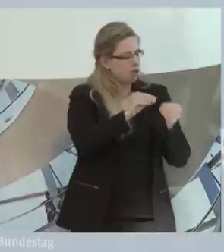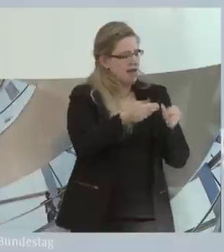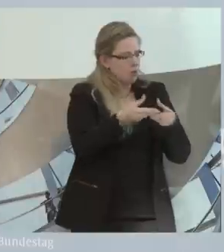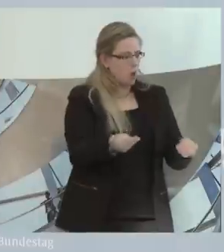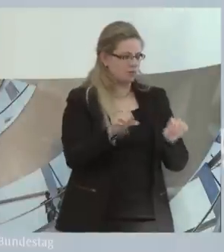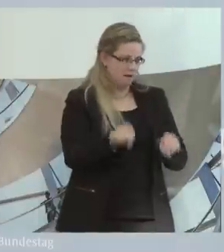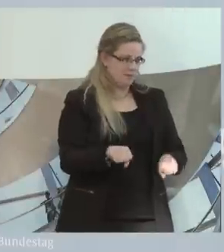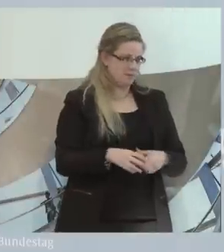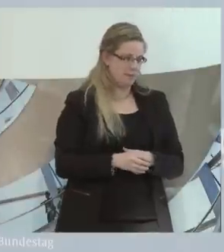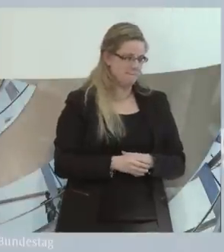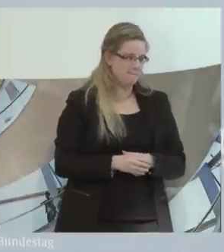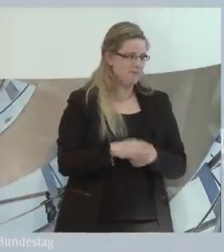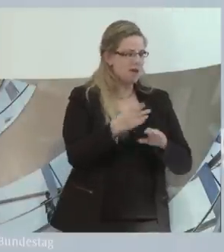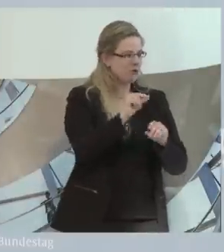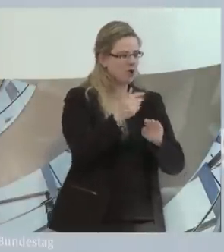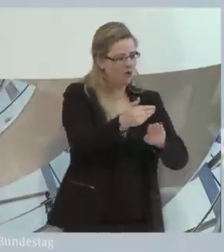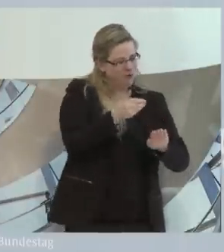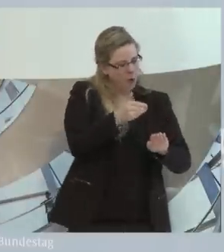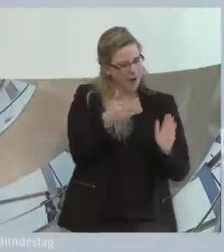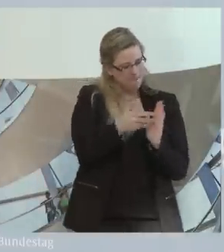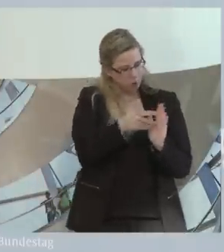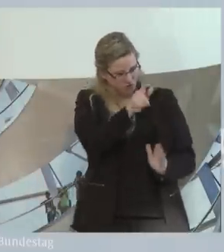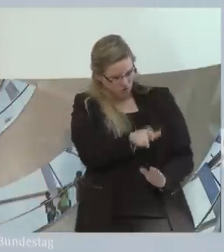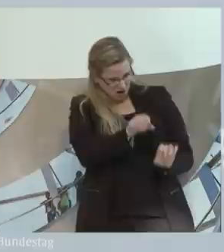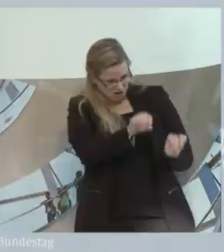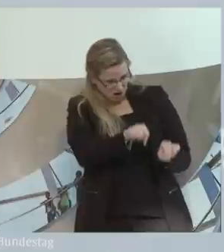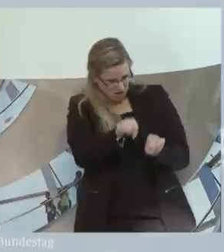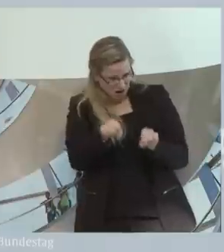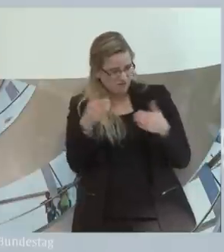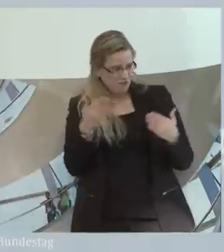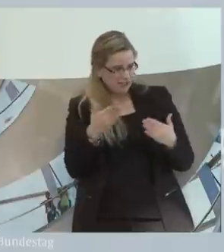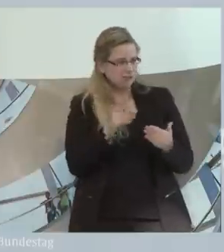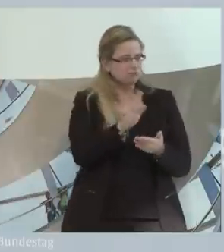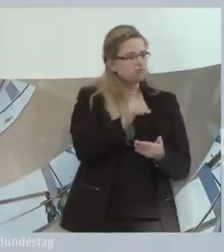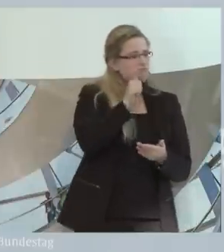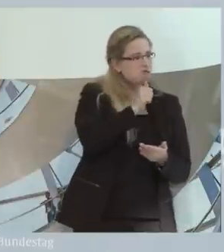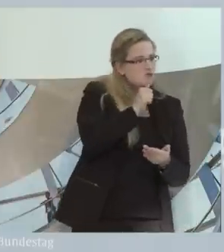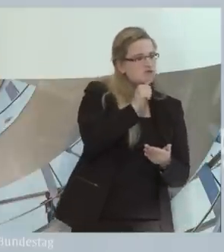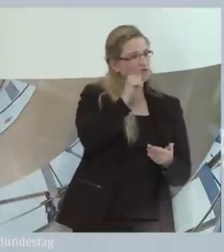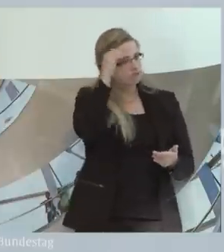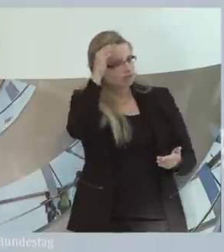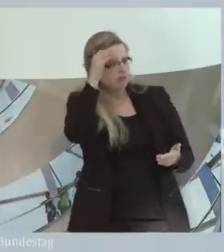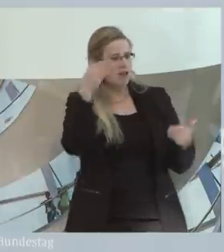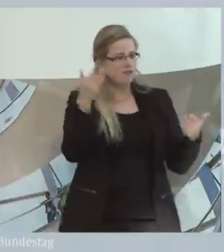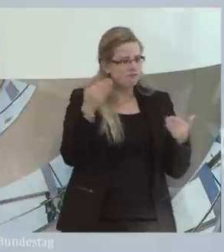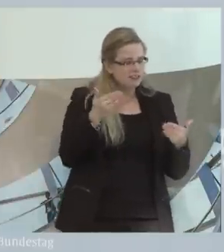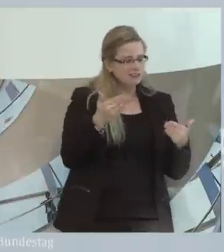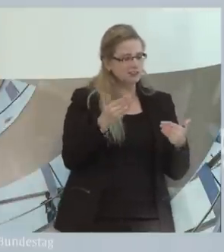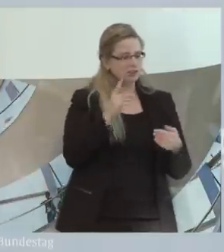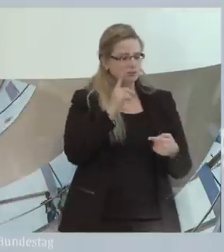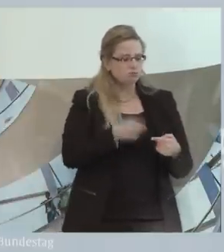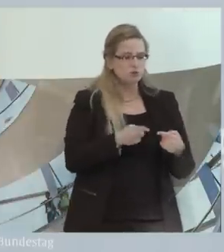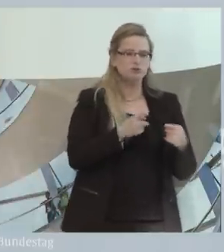Sollte nicht der Eingangsbereich und der Berufsbildungsbereich auch für andere qualifizierte, verlässliche und geeignete